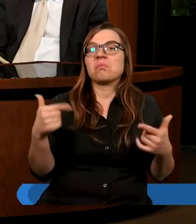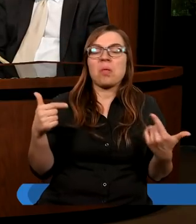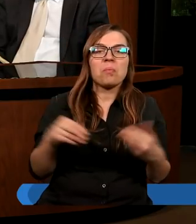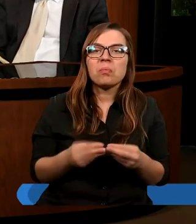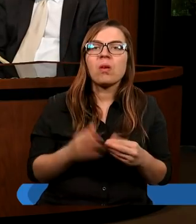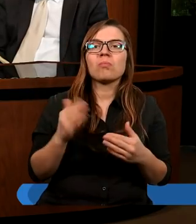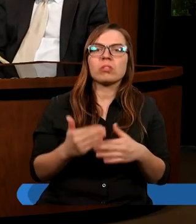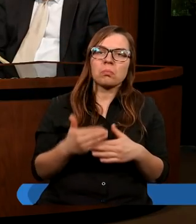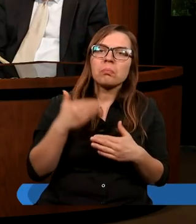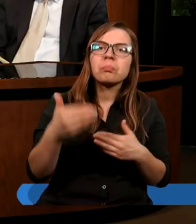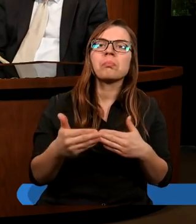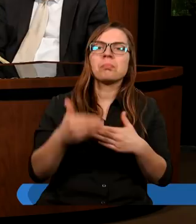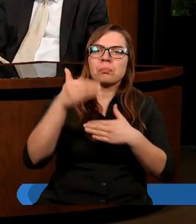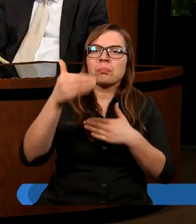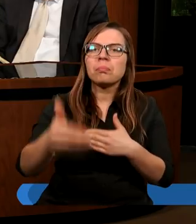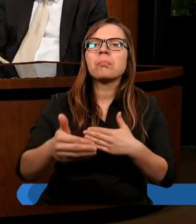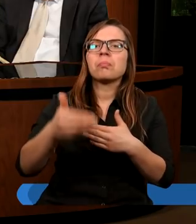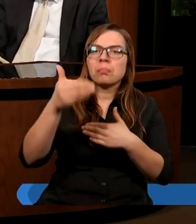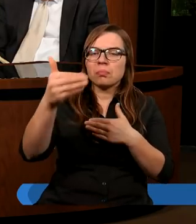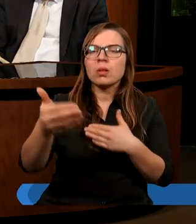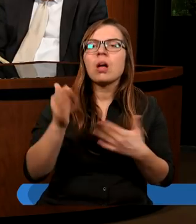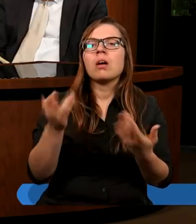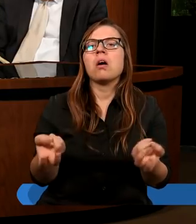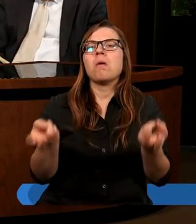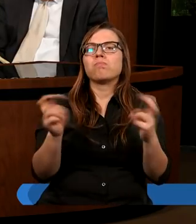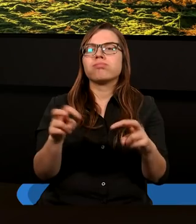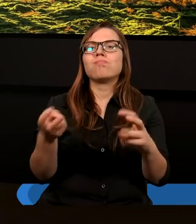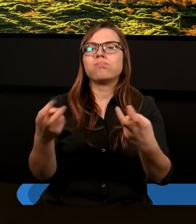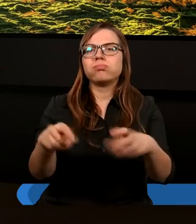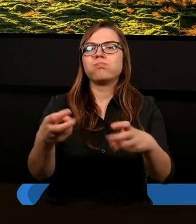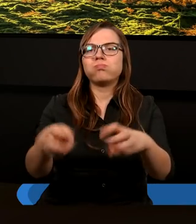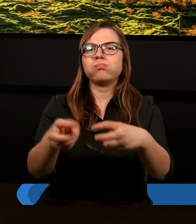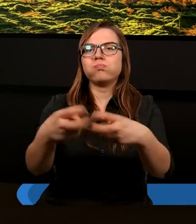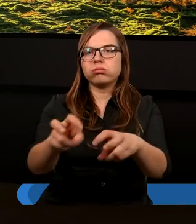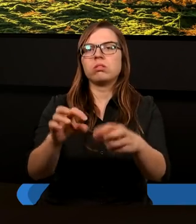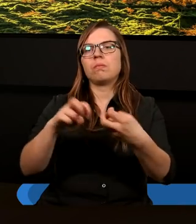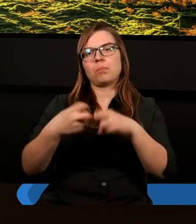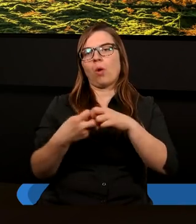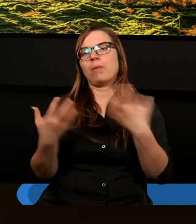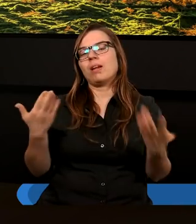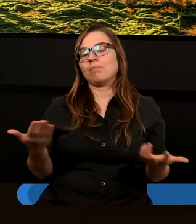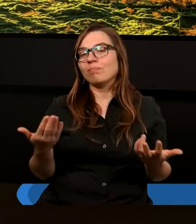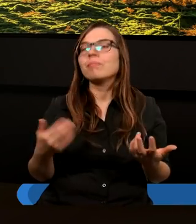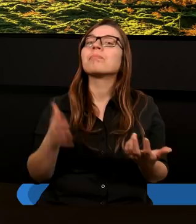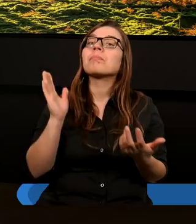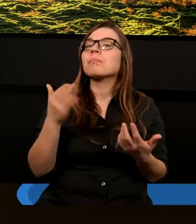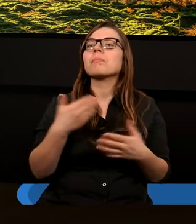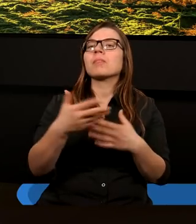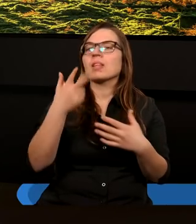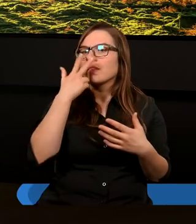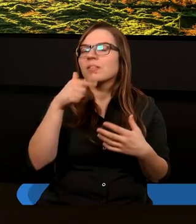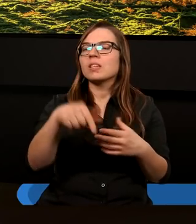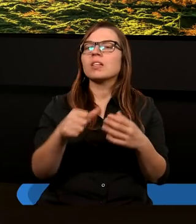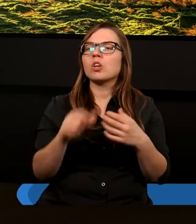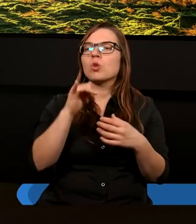pojawili inni posłańcy i problem się znowu niestety pojawił. No i dochodzimy do spotkania w Jerozolimie,